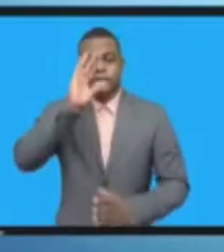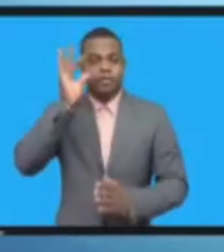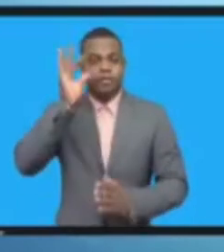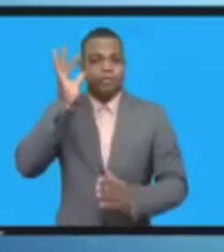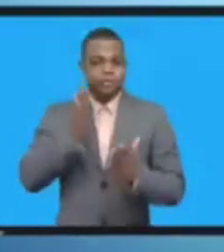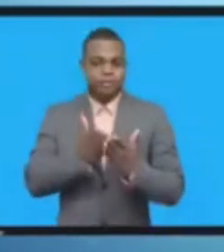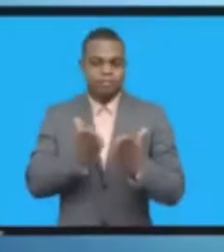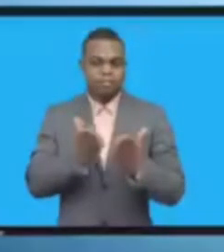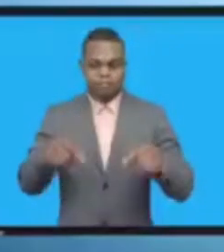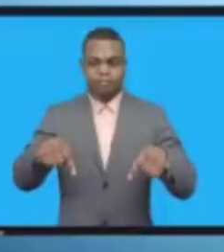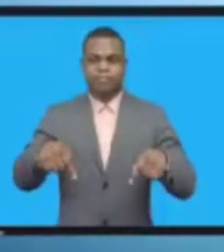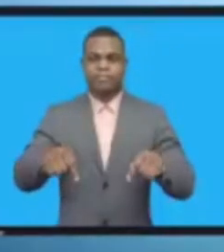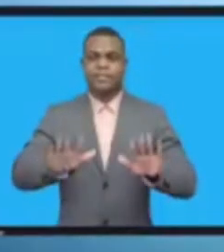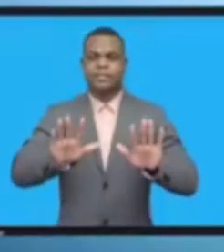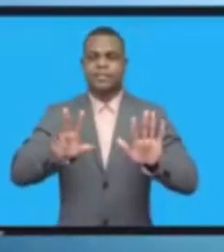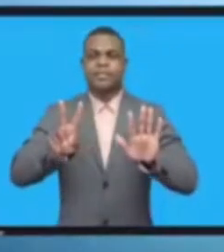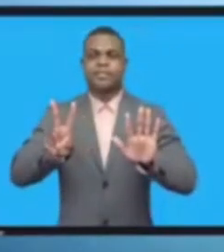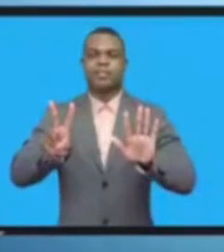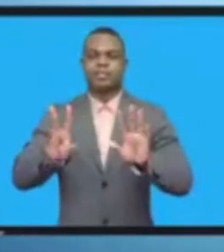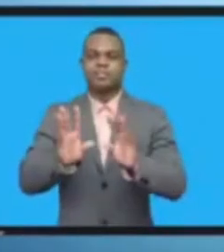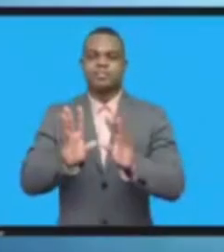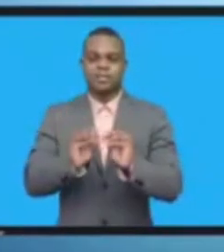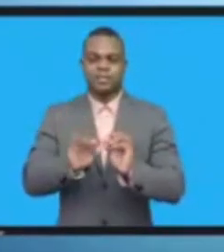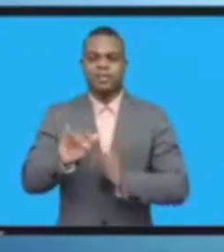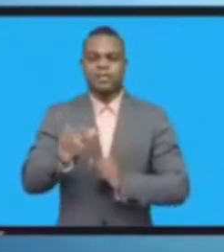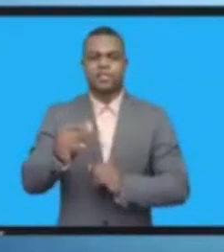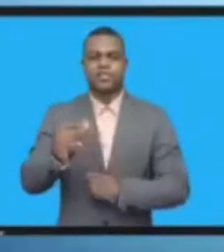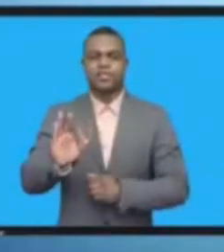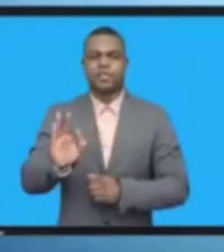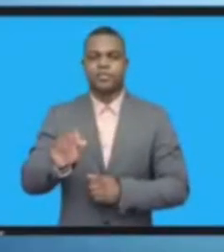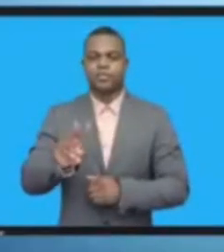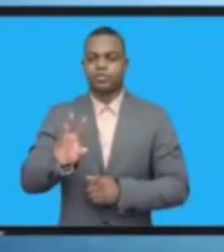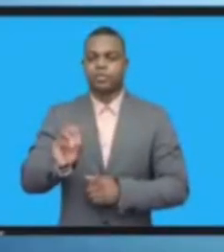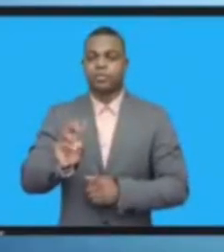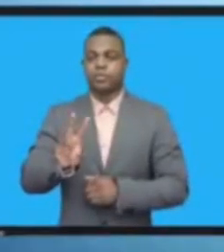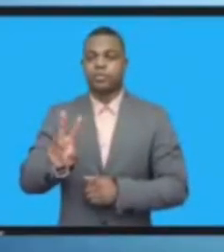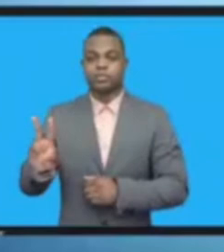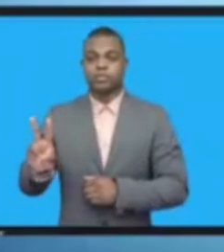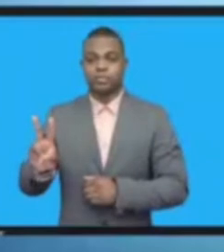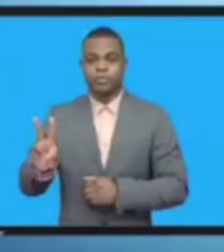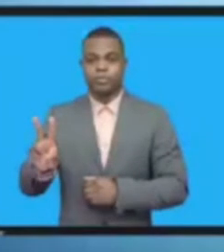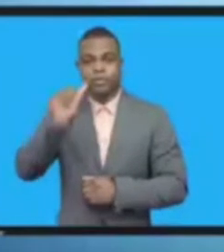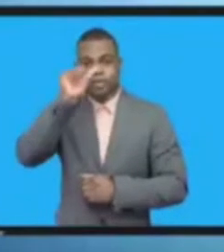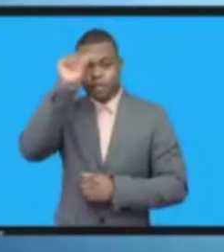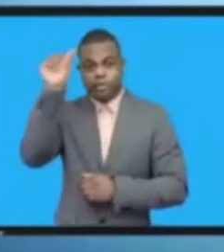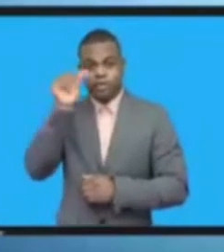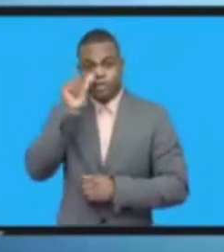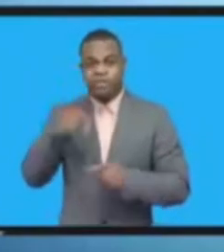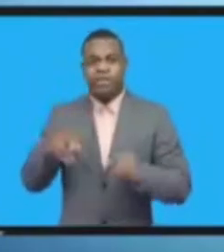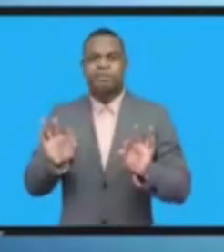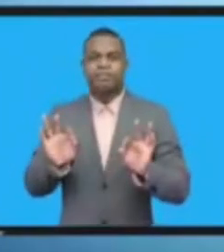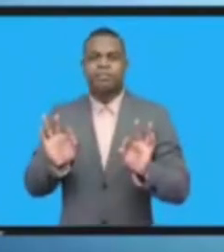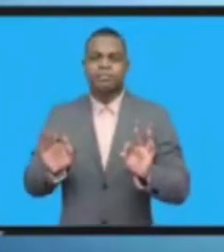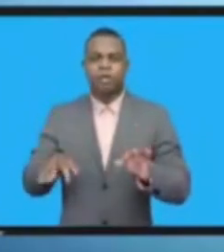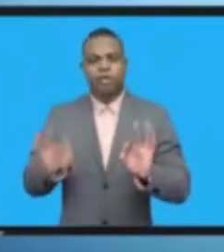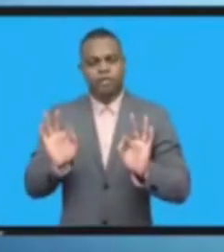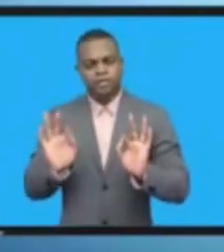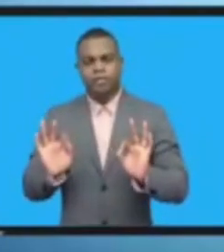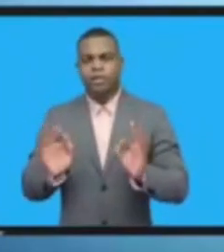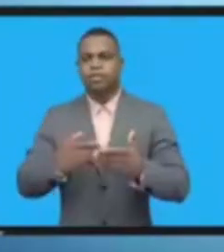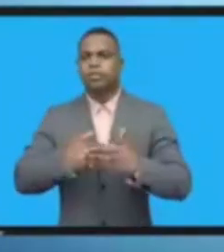حوكمة الانترنت قد افتتحت بصورة رسمية من قبل معالي رئيس الوزراء